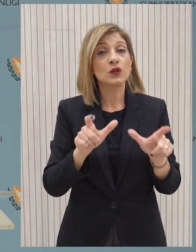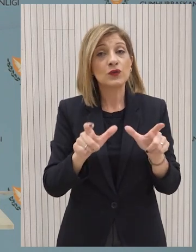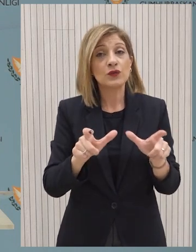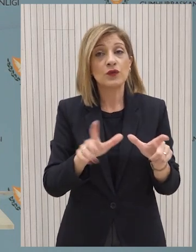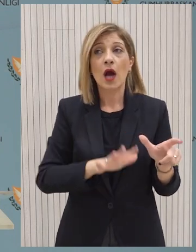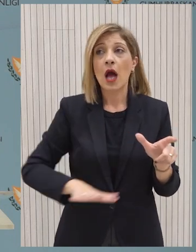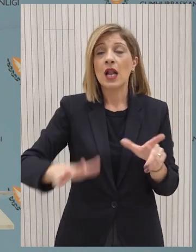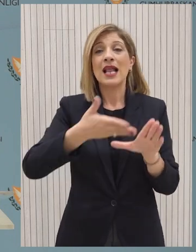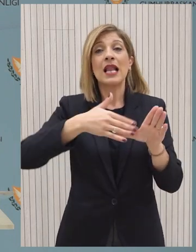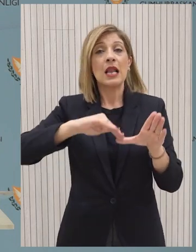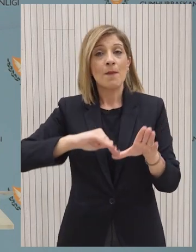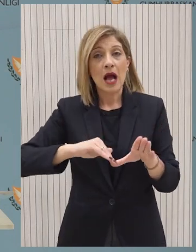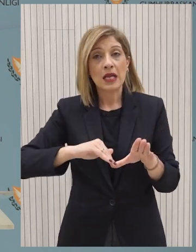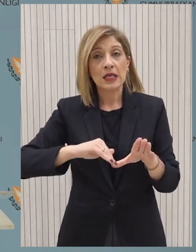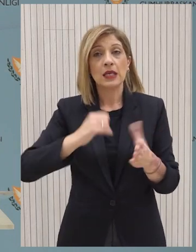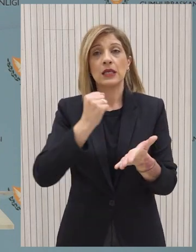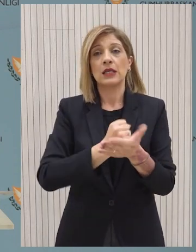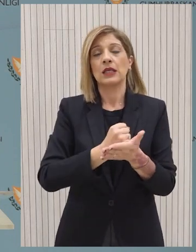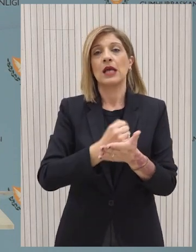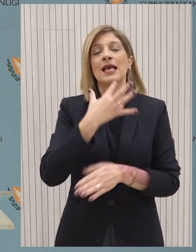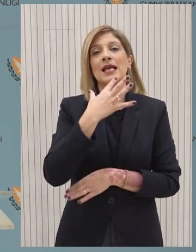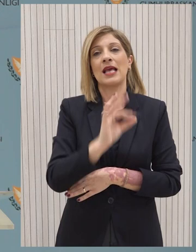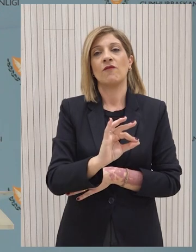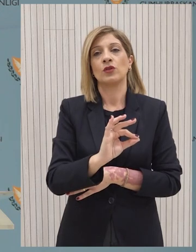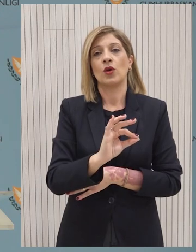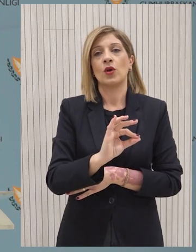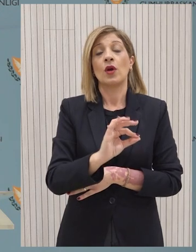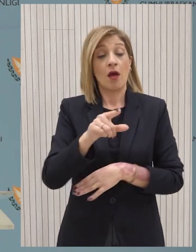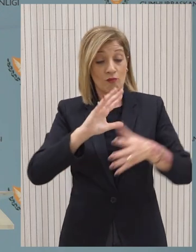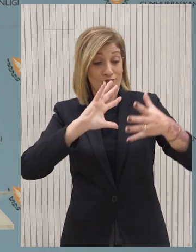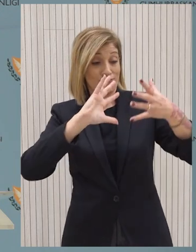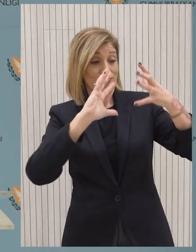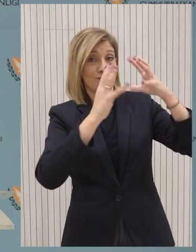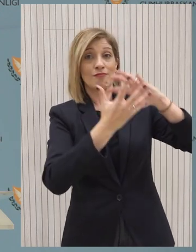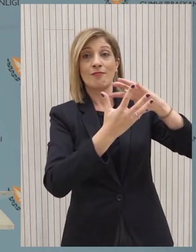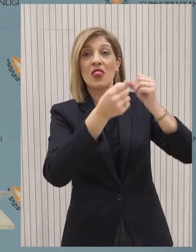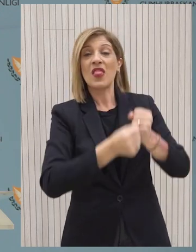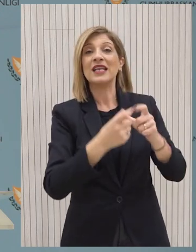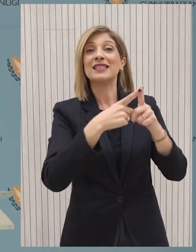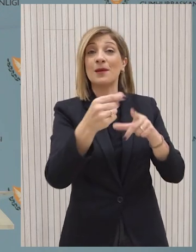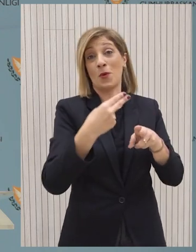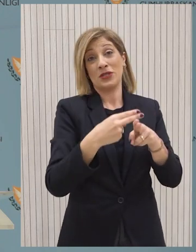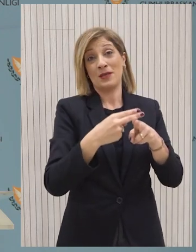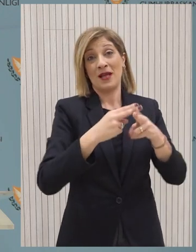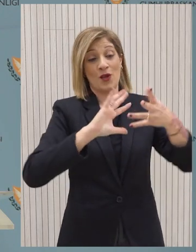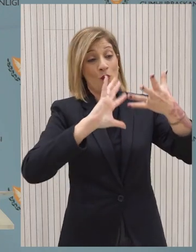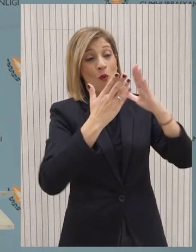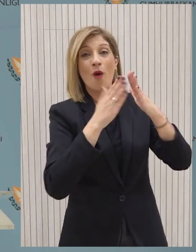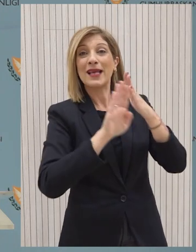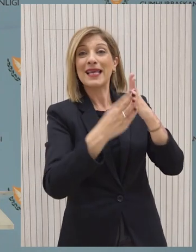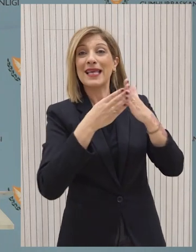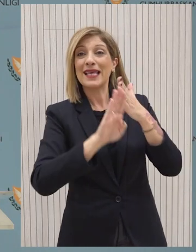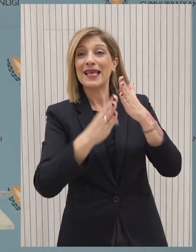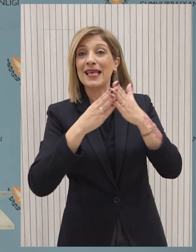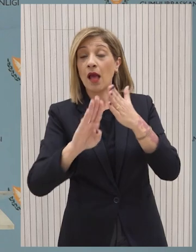μόνο η γεωγραφική γητνίαση της Κύπρου, η αξιοπιστία μας ως κράτος μέλος της Ευρωπαϊκής Ένωσης, αλλά και οι εξαιρετικές